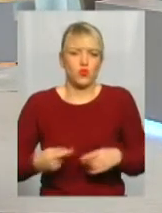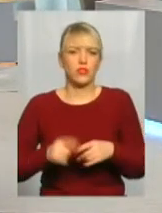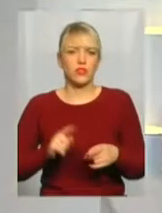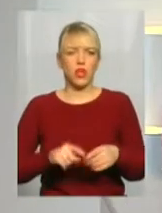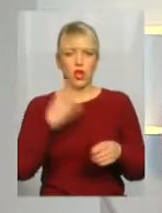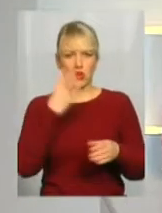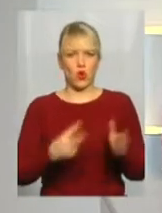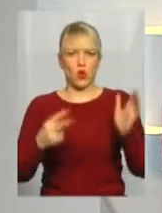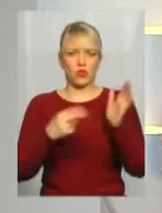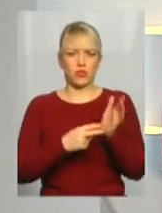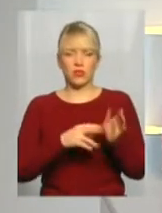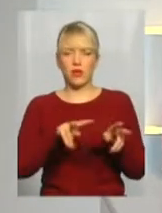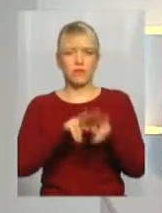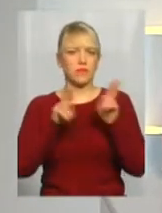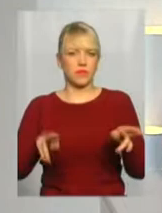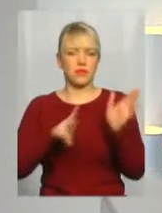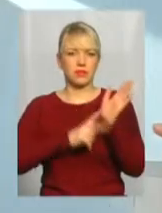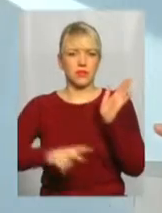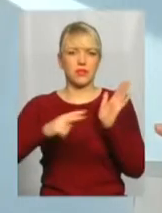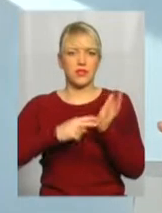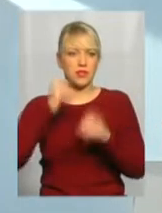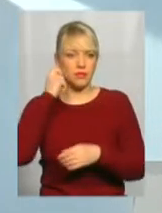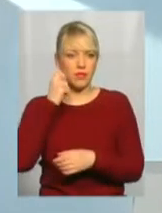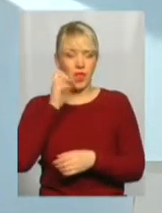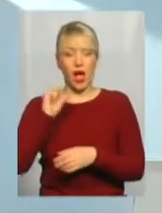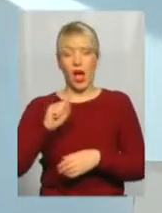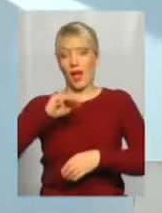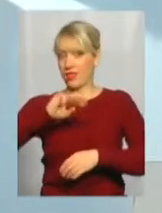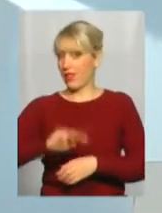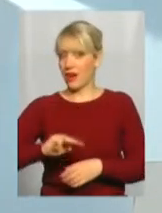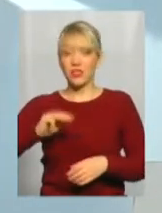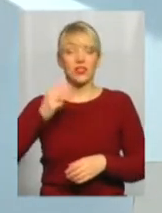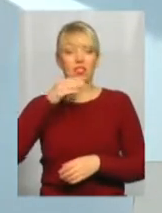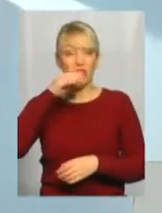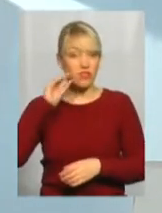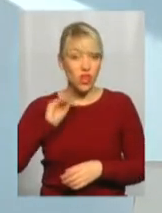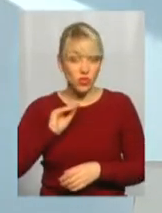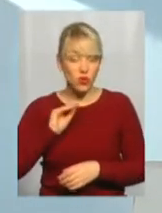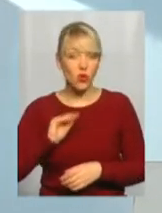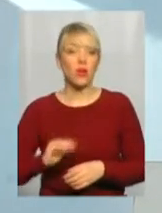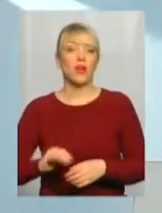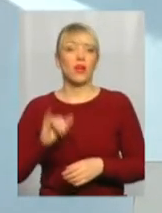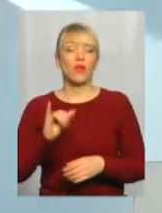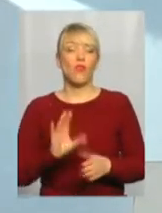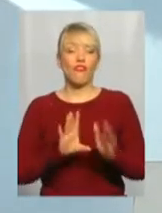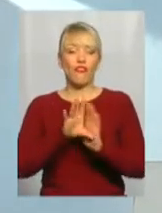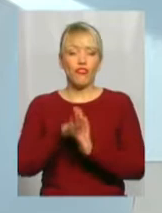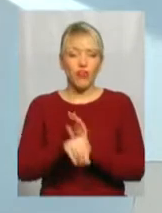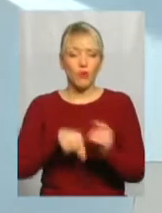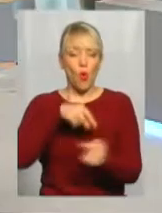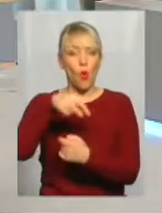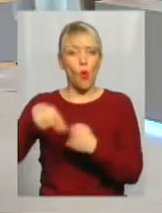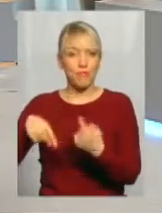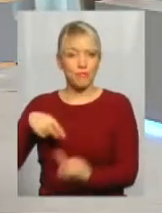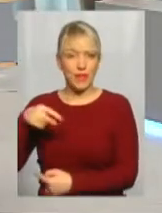виглядає як на 77. Слухайте, а Тарас Шевченко ввів в обіг